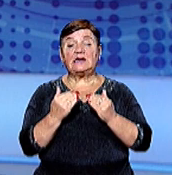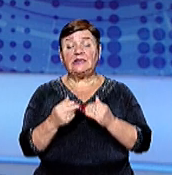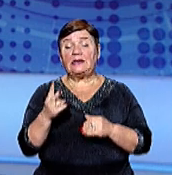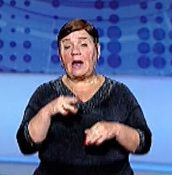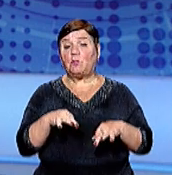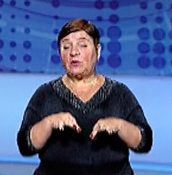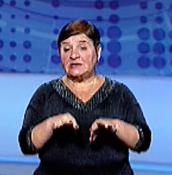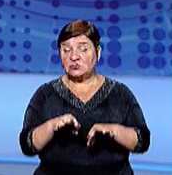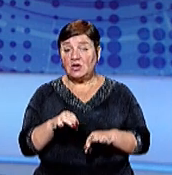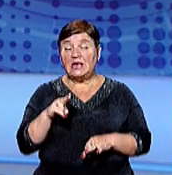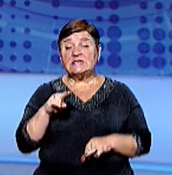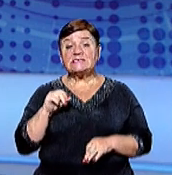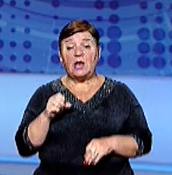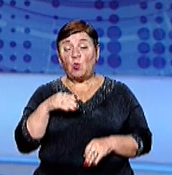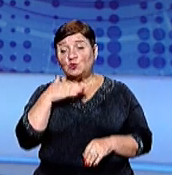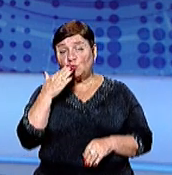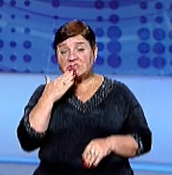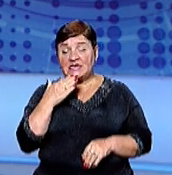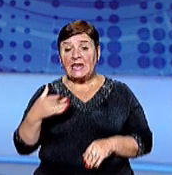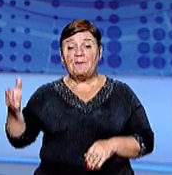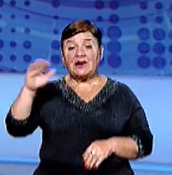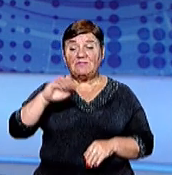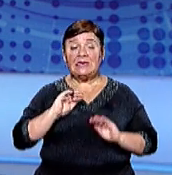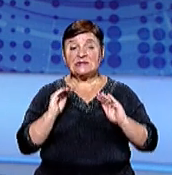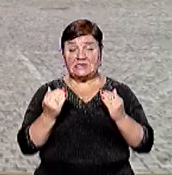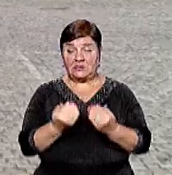проїзду Це Ужоцький та Торунський перевали